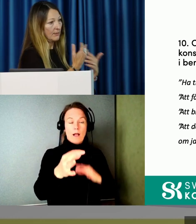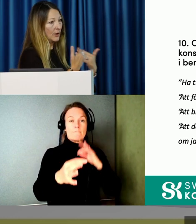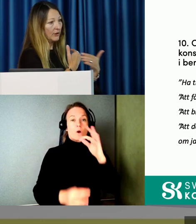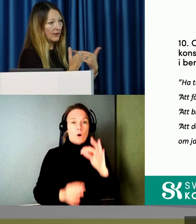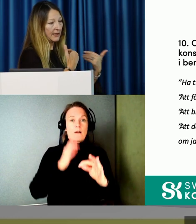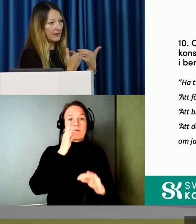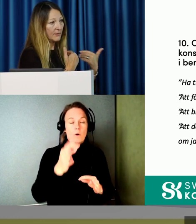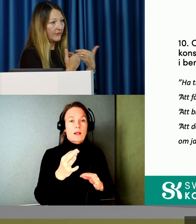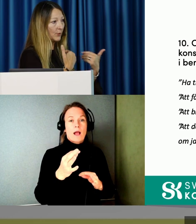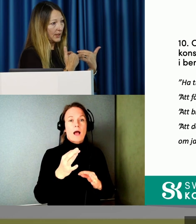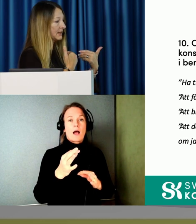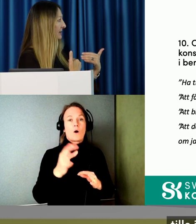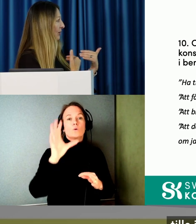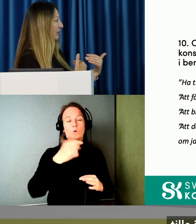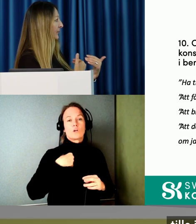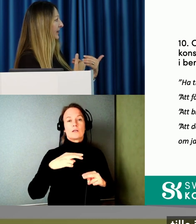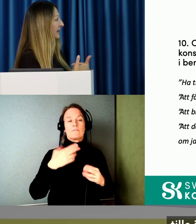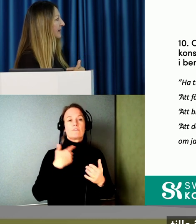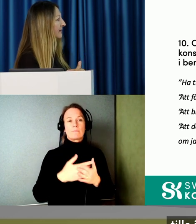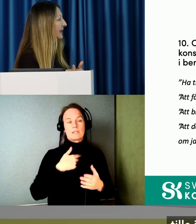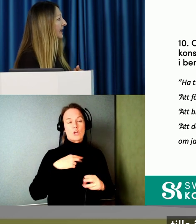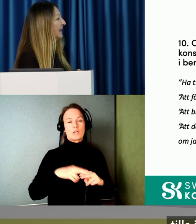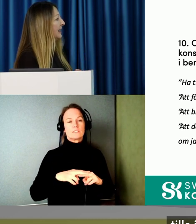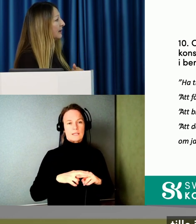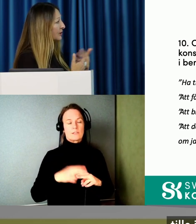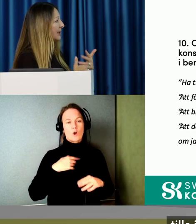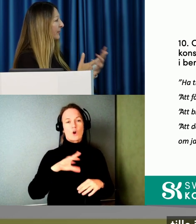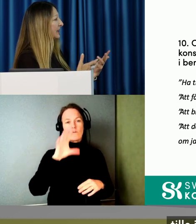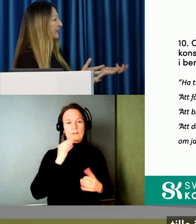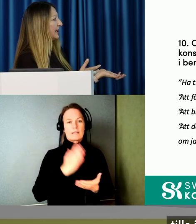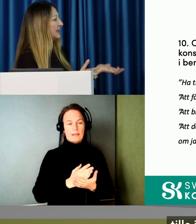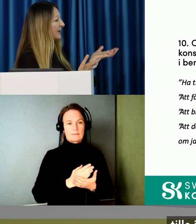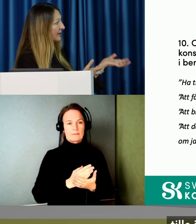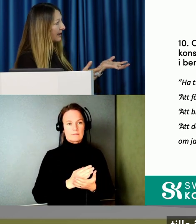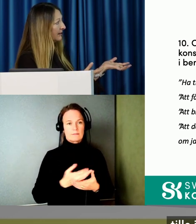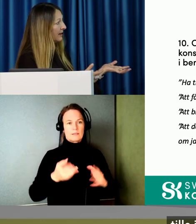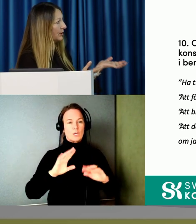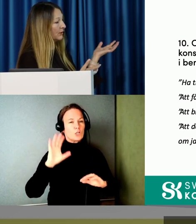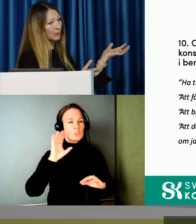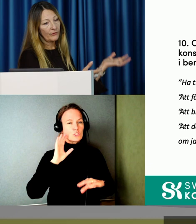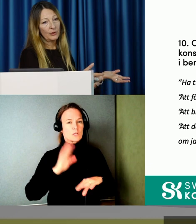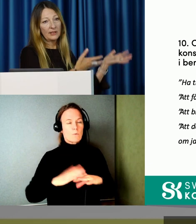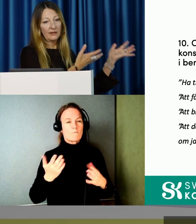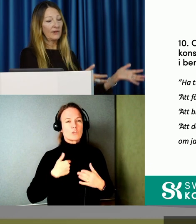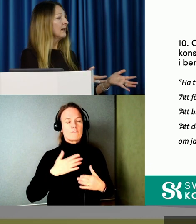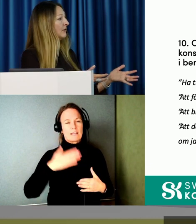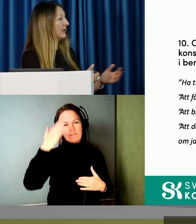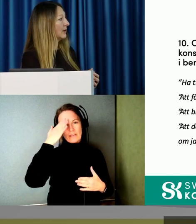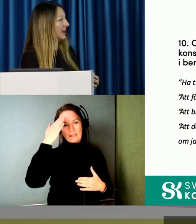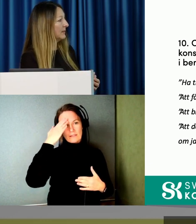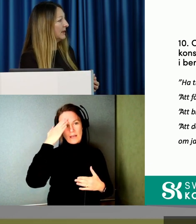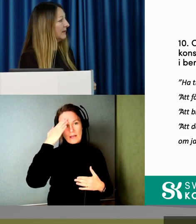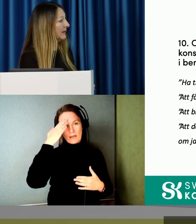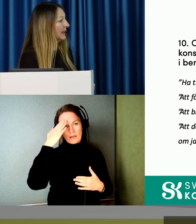Eller att den jag möter liksom frågar tills jag har uppfattat. Att lyssna på vad det är jag faktiskt vill veta. Och inte utgå ifrån att jag inte vet